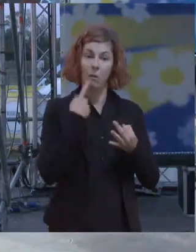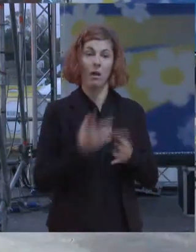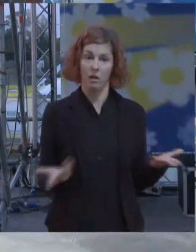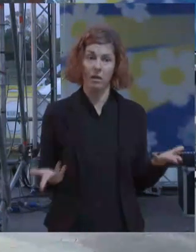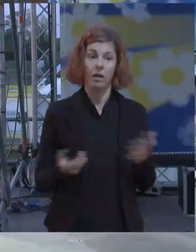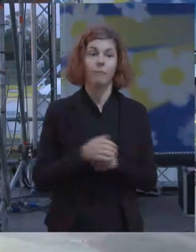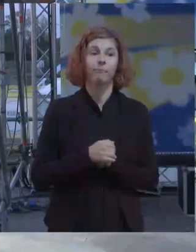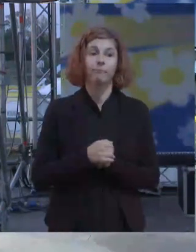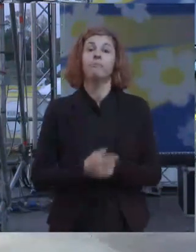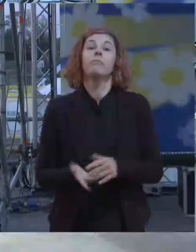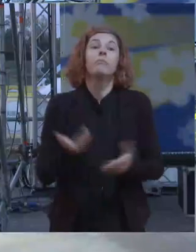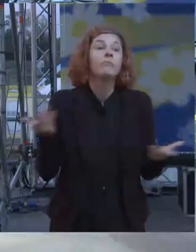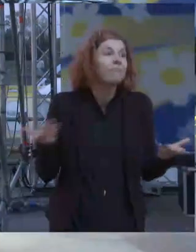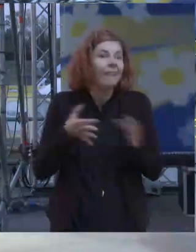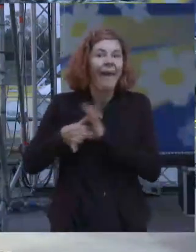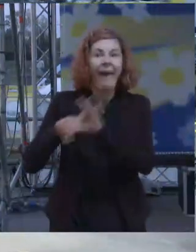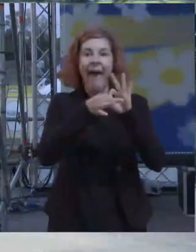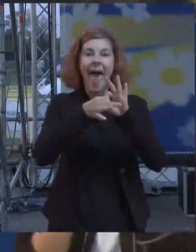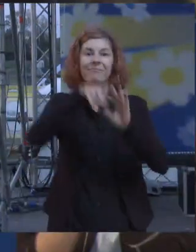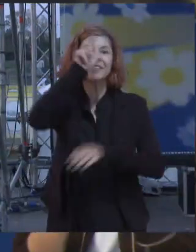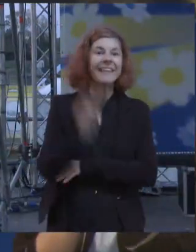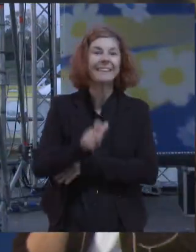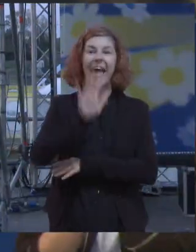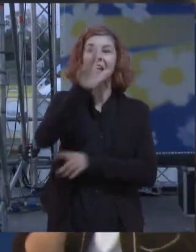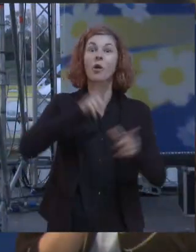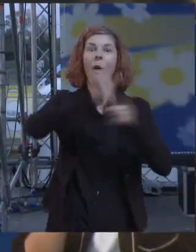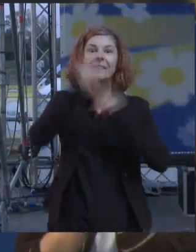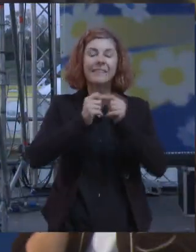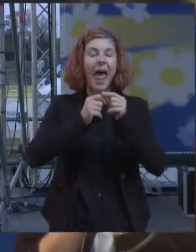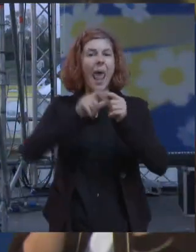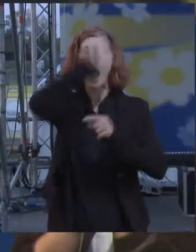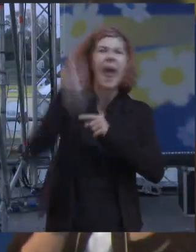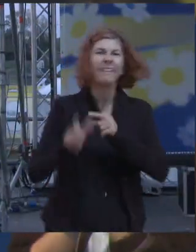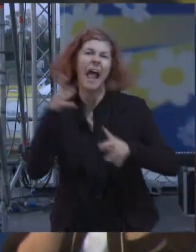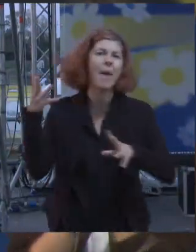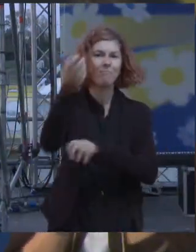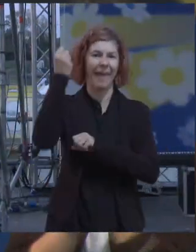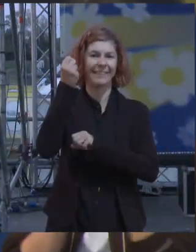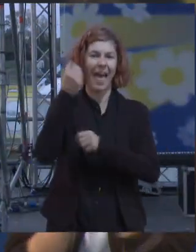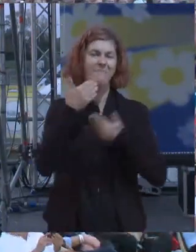bene amici di Italia 5 Stelle prendiamoci questo paese grazie